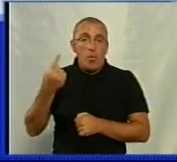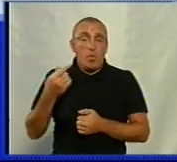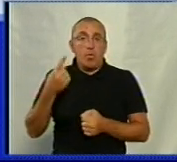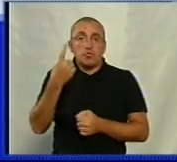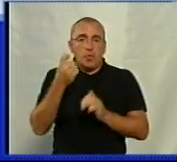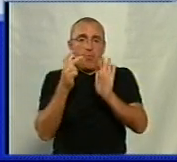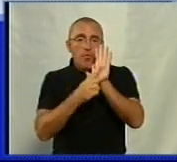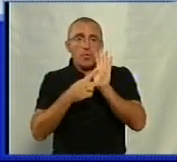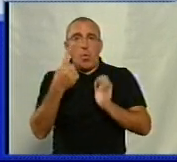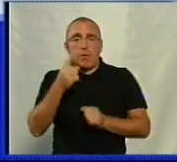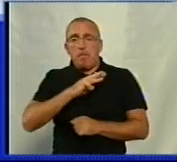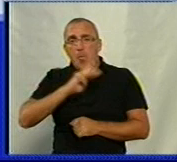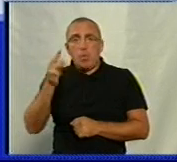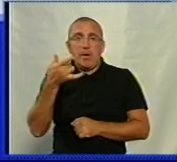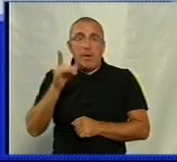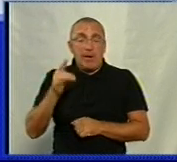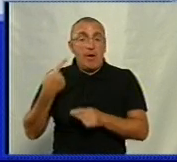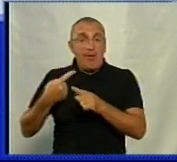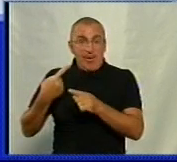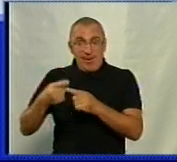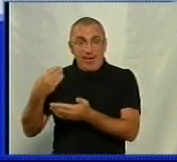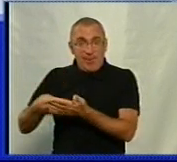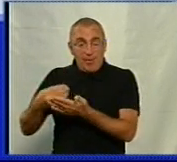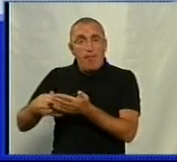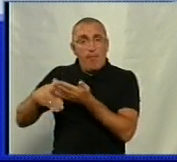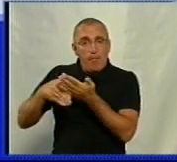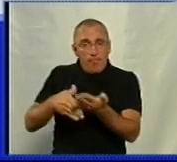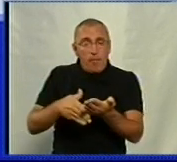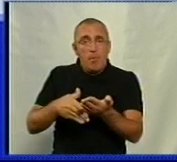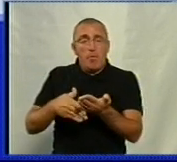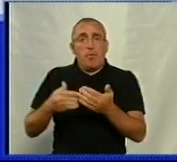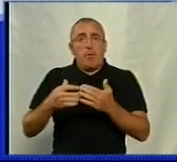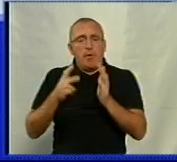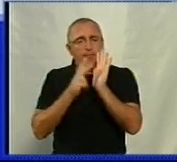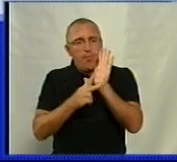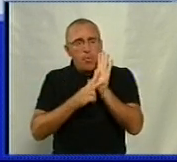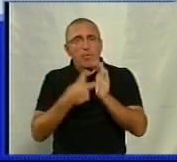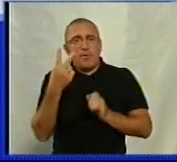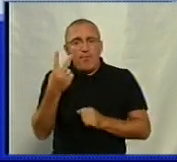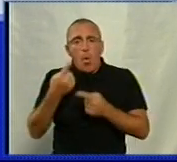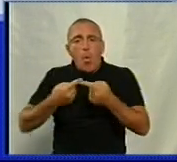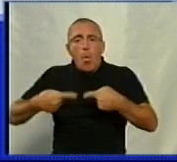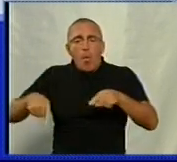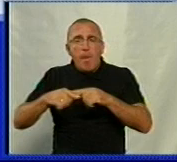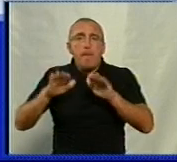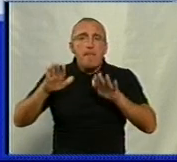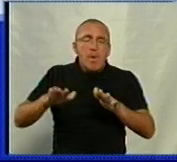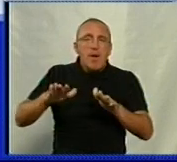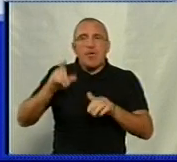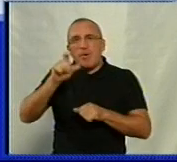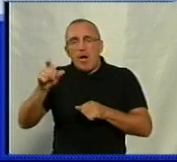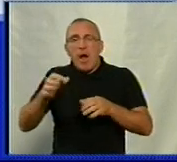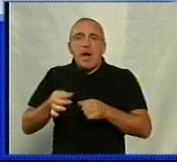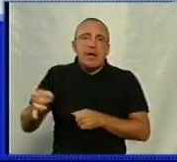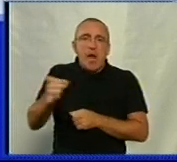181 мільйон гривень. Ці гроші виділили для фінансування понад 82 об'єктів в містах, громадах та